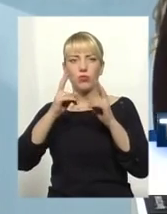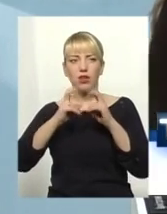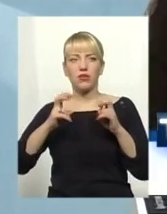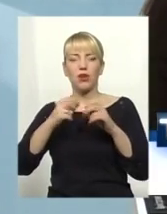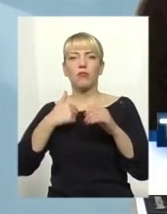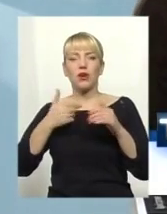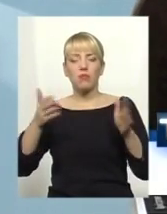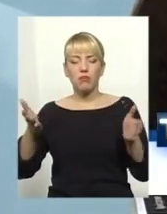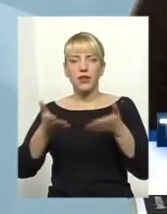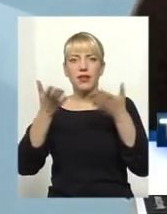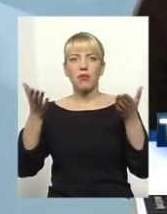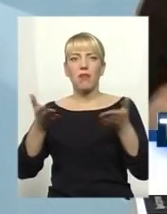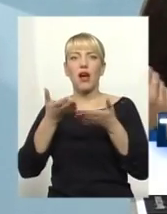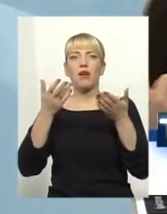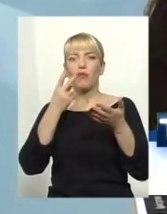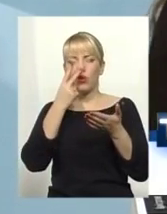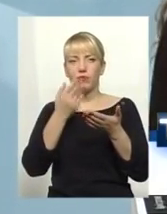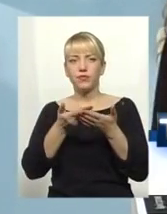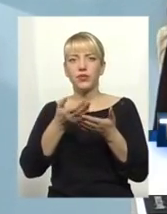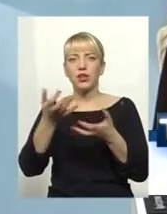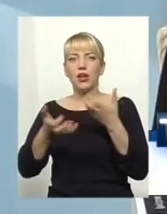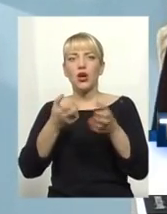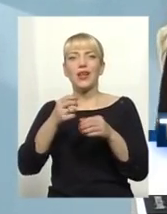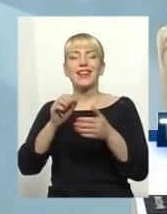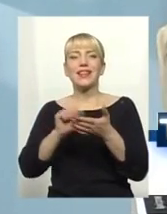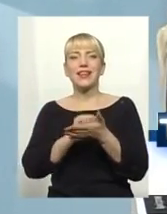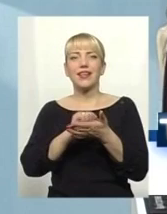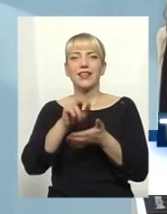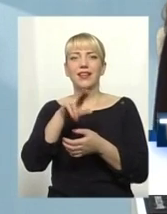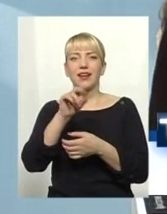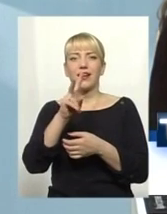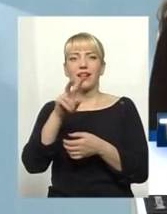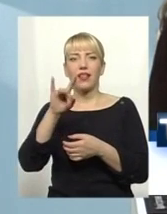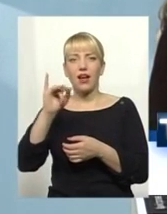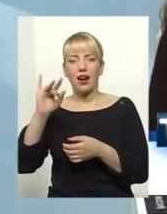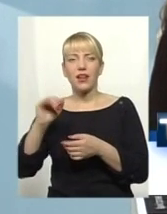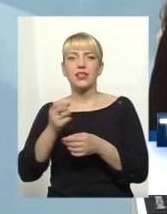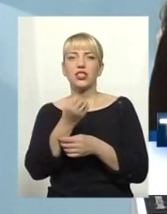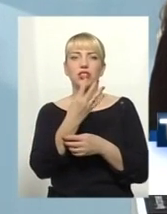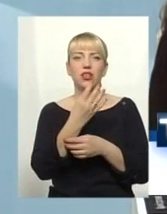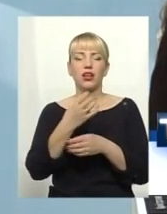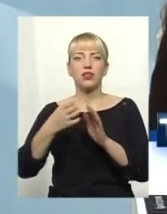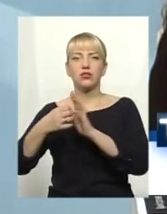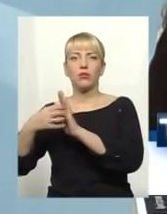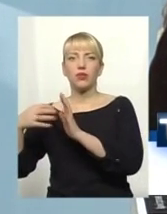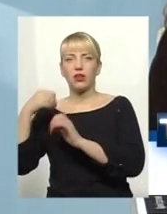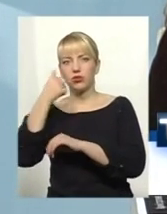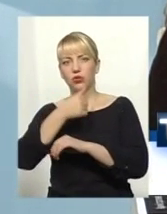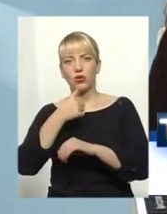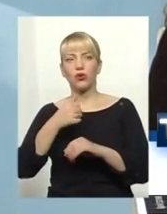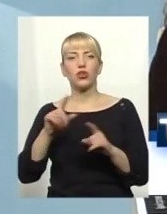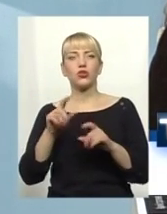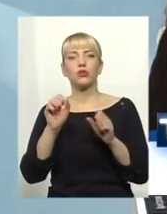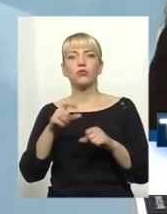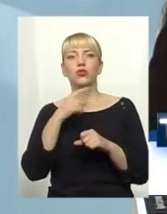декларації, 15-й рік декларації, які були паперові, підняті. І ми порівнюємо. Що можна сказати,